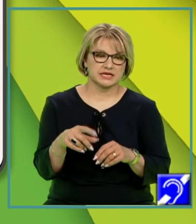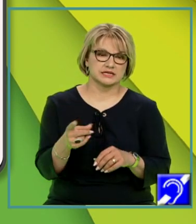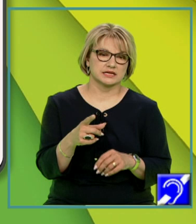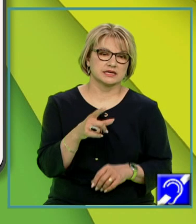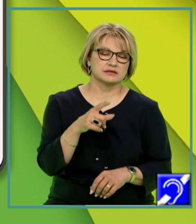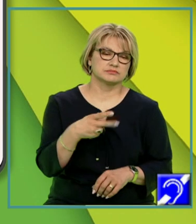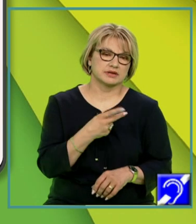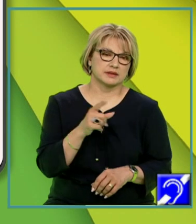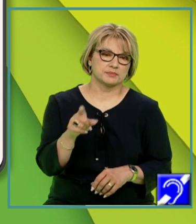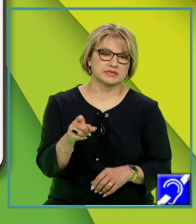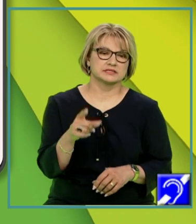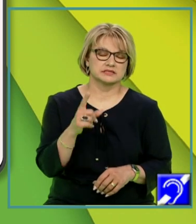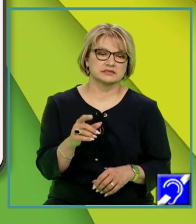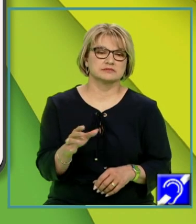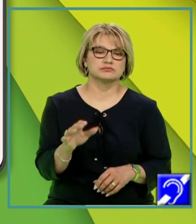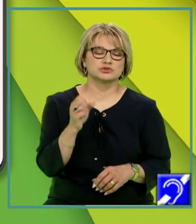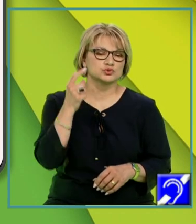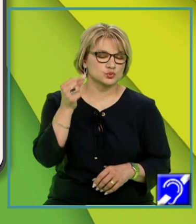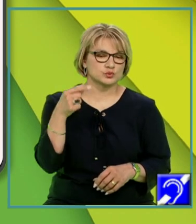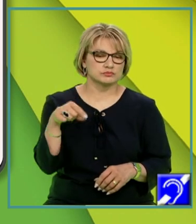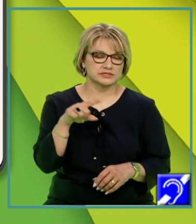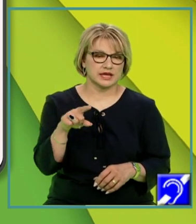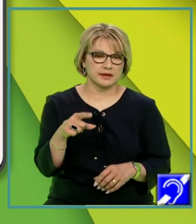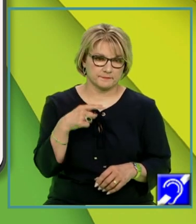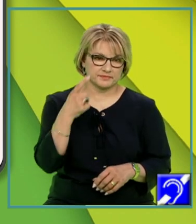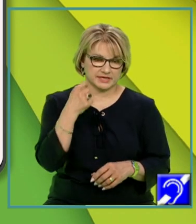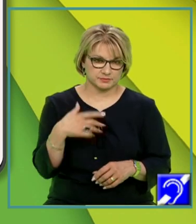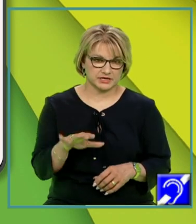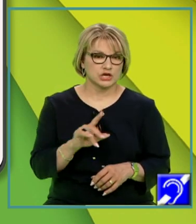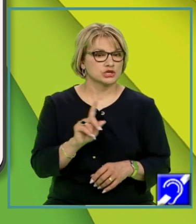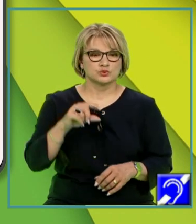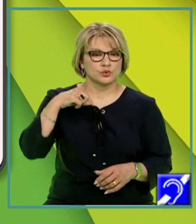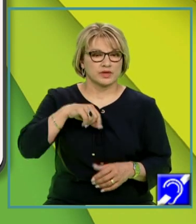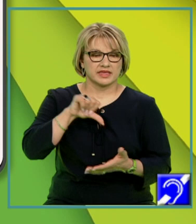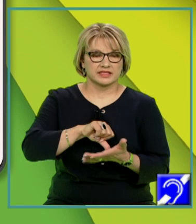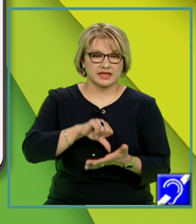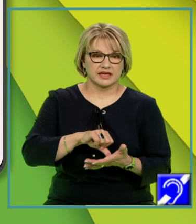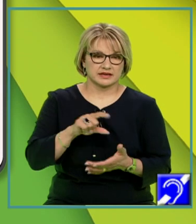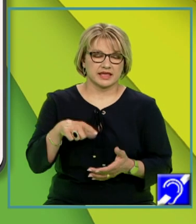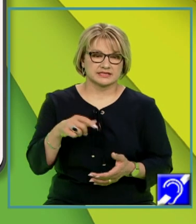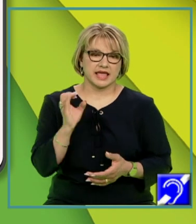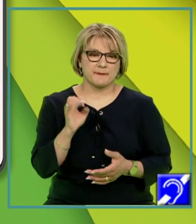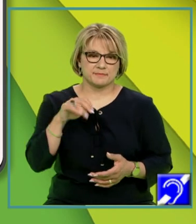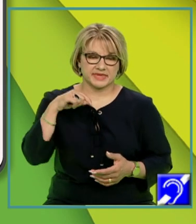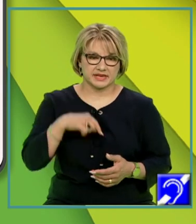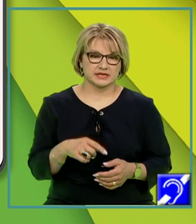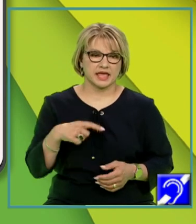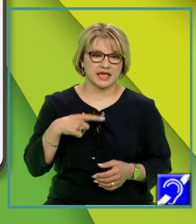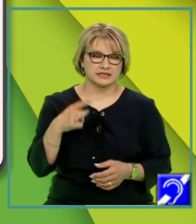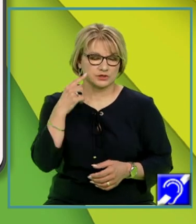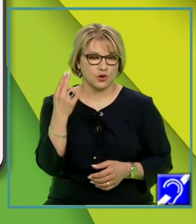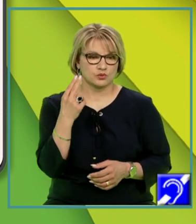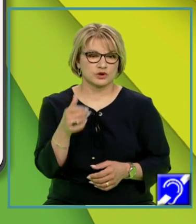reprezintă sursa fizicii propriu zise, nici experiența internă, care constituie baza psihologiei empirice. Ea este deci o cunoaștere a